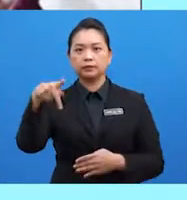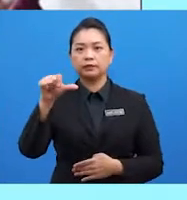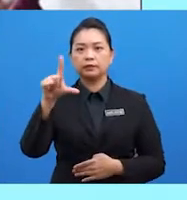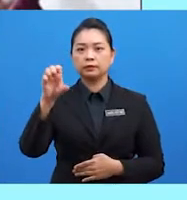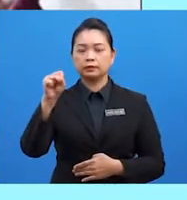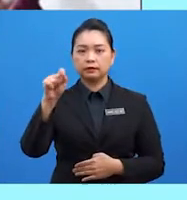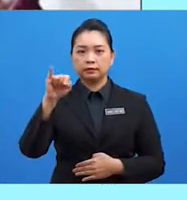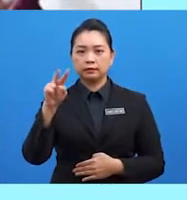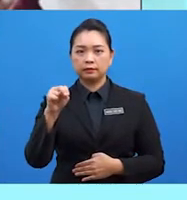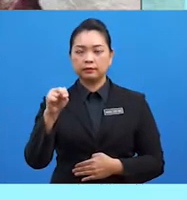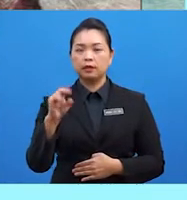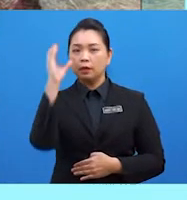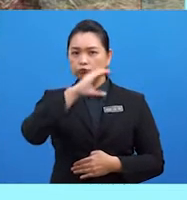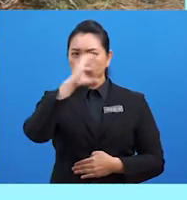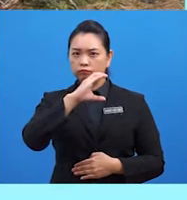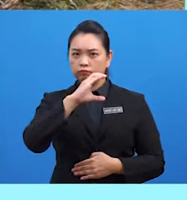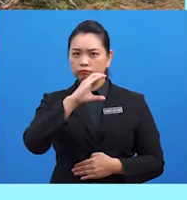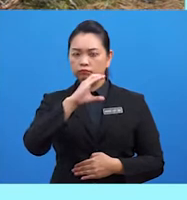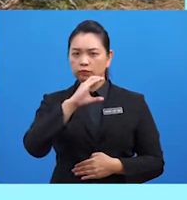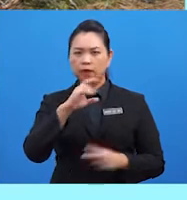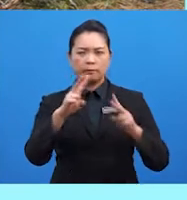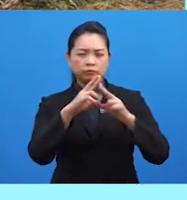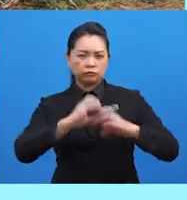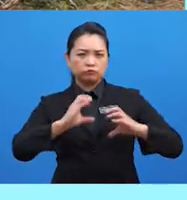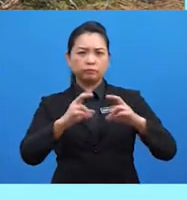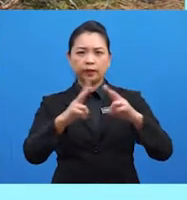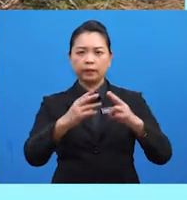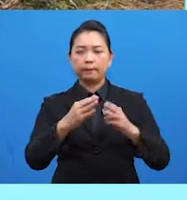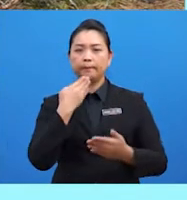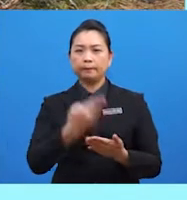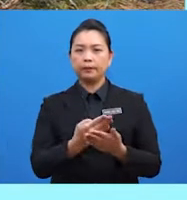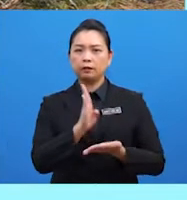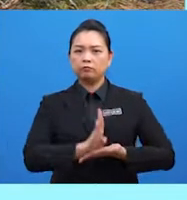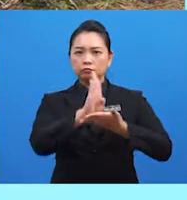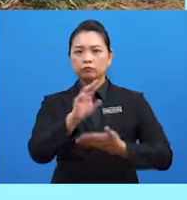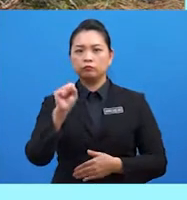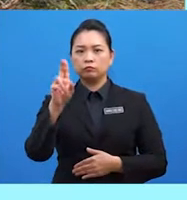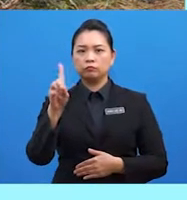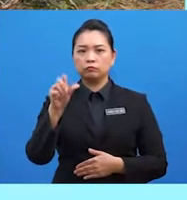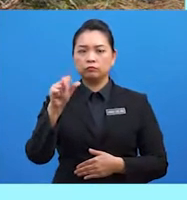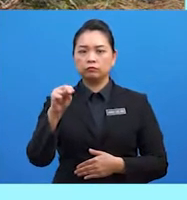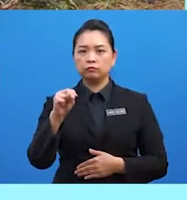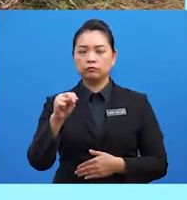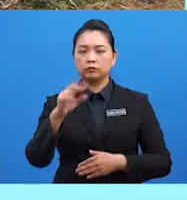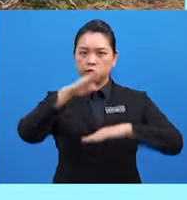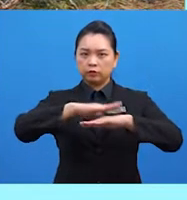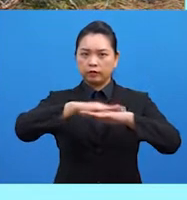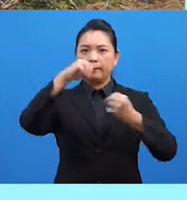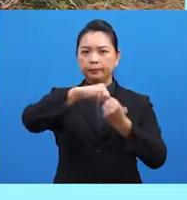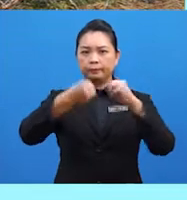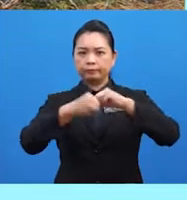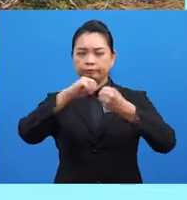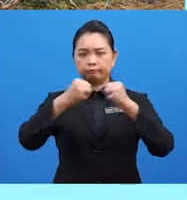PLO. Mencari pendekatan terbaik membantu Sudan menangani isu dafur bagi